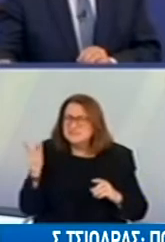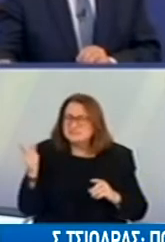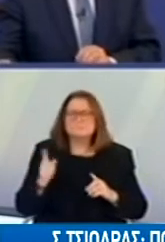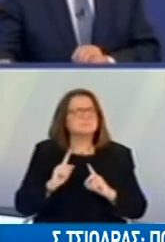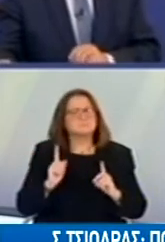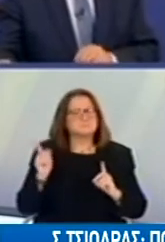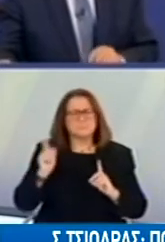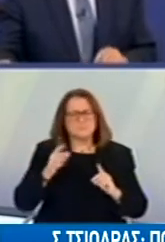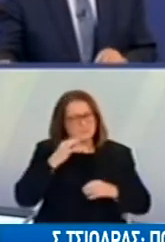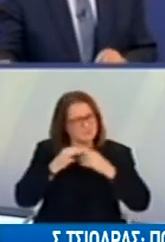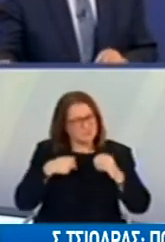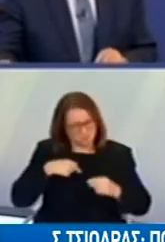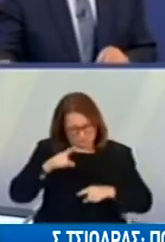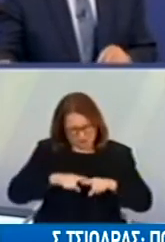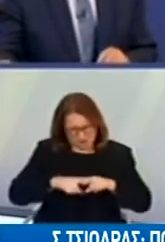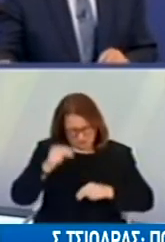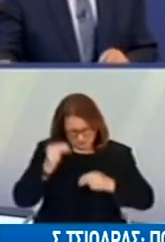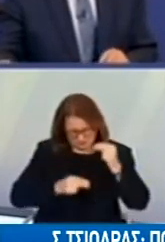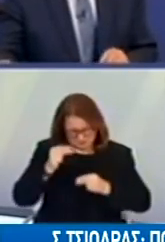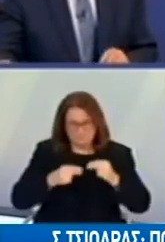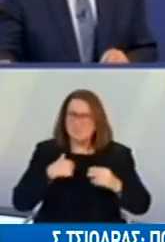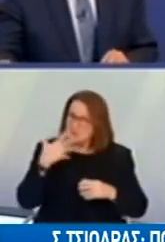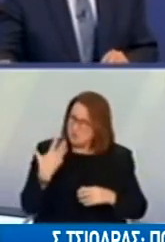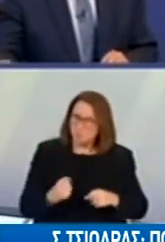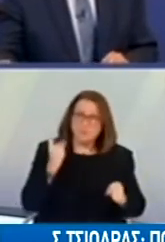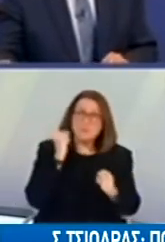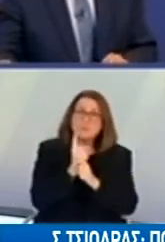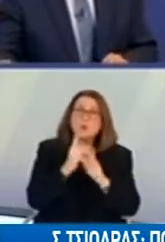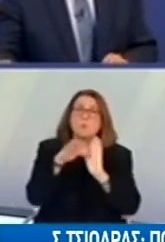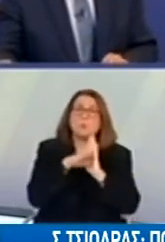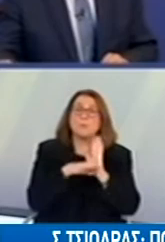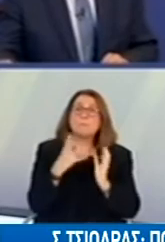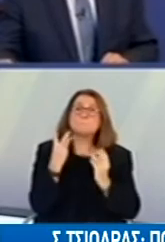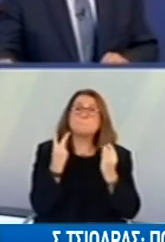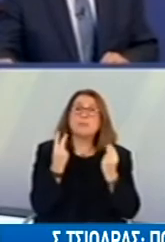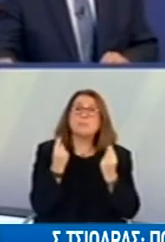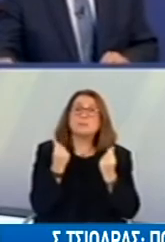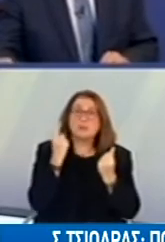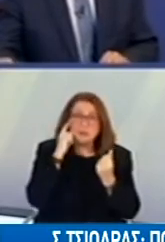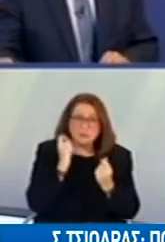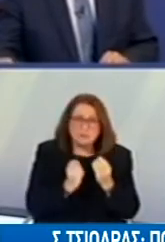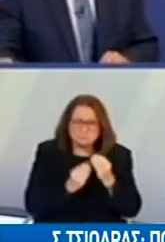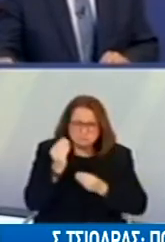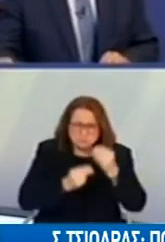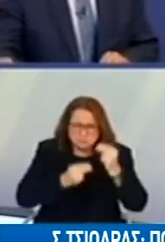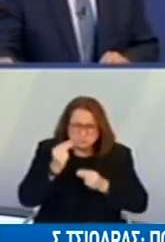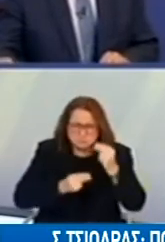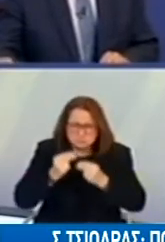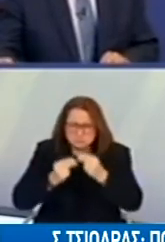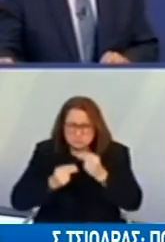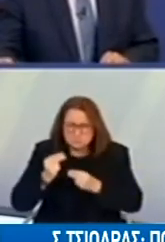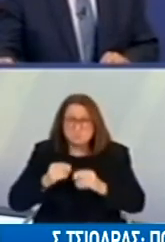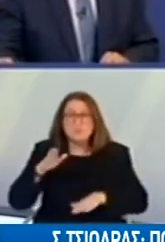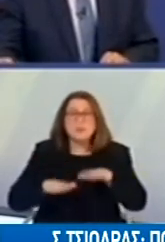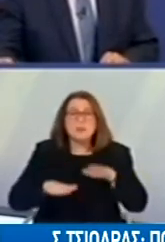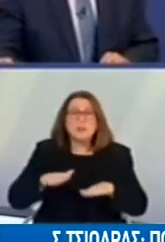υπολογίζουμε πλέον με μαθηματικές εκτιμήσεις την πιθανότητα ανάλογα με την ηλικία του ανθρώπου που πας και